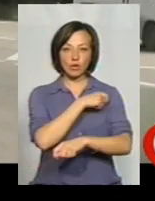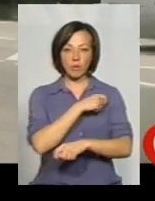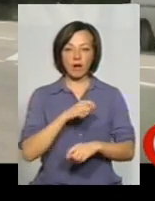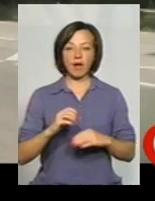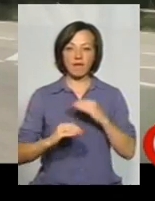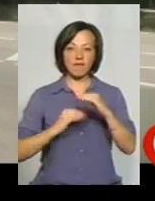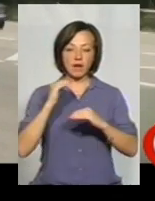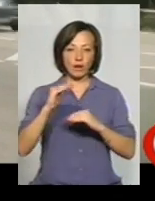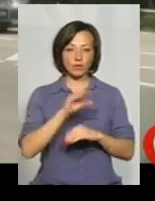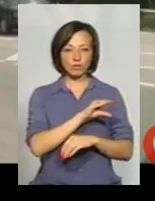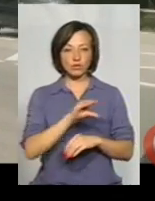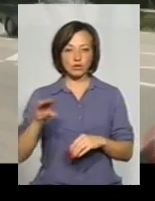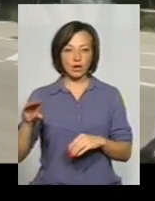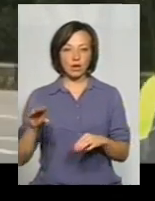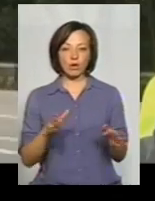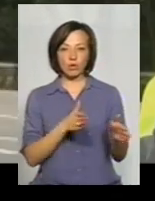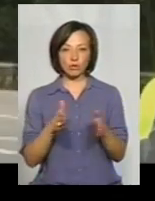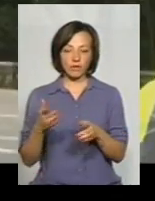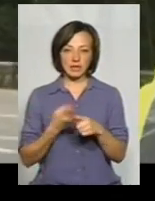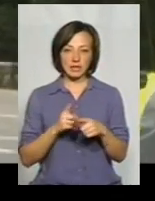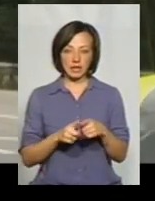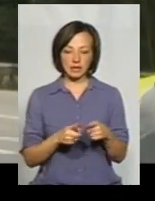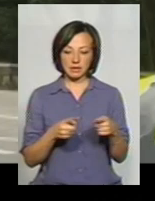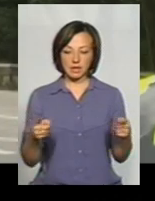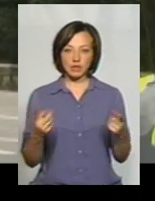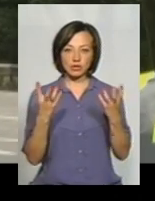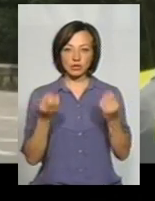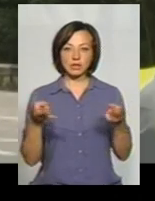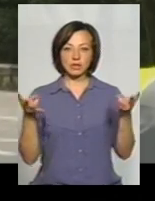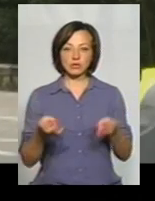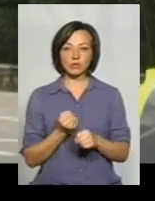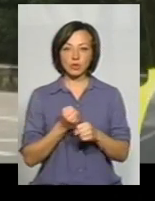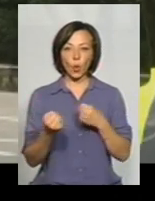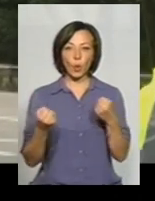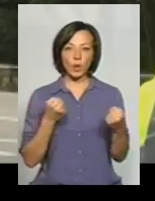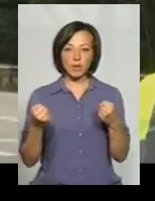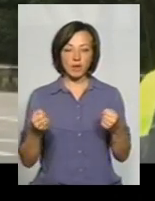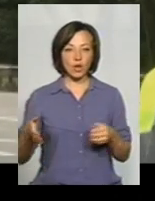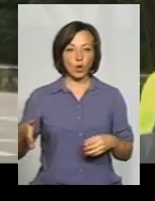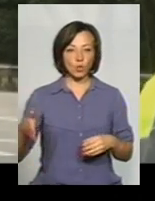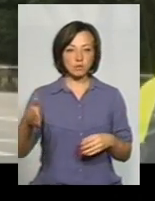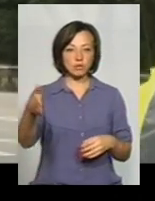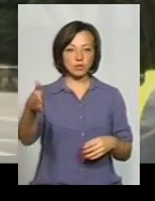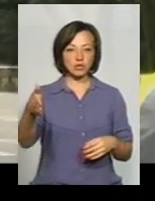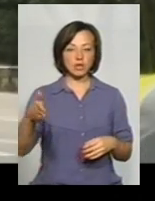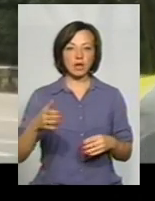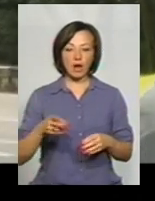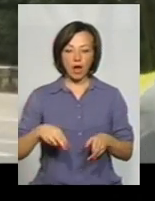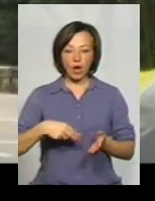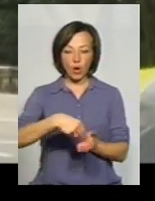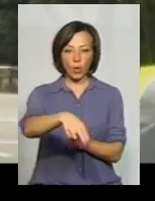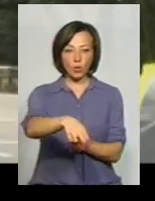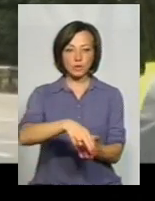шарі є готово на даній ділянці. Ще предстоїть зробити роботи з укріпленням узбіччя, з нанесення дорожньої